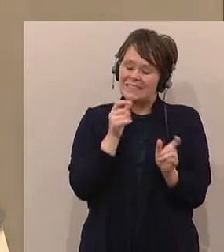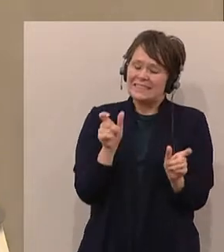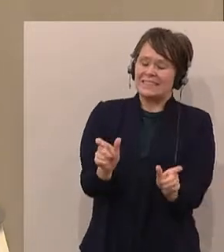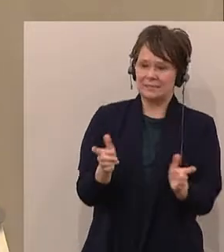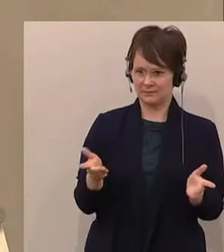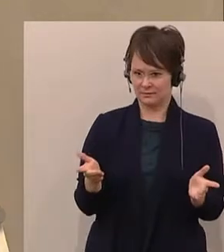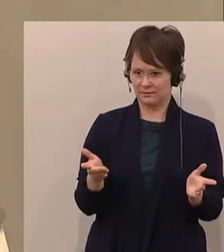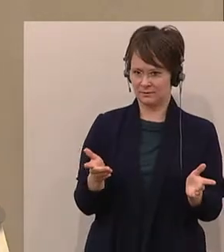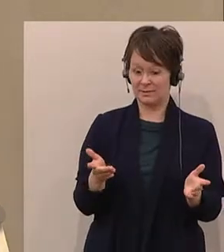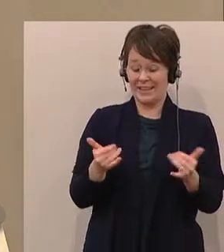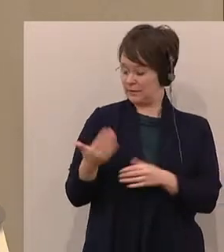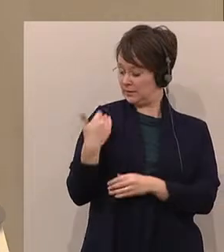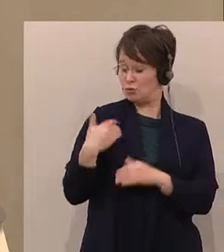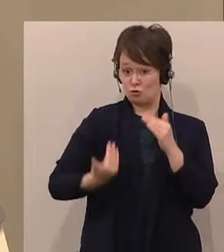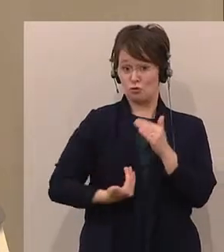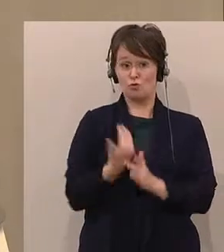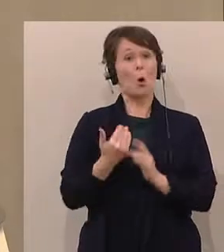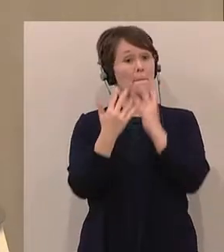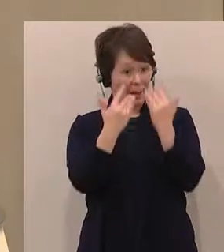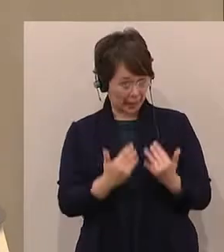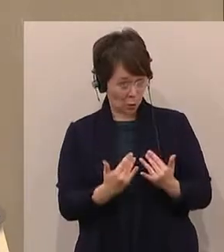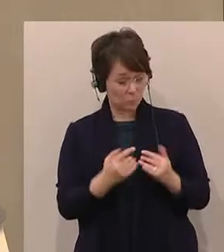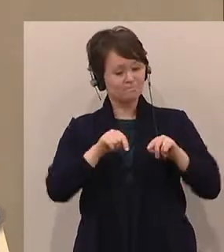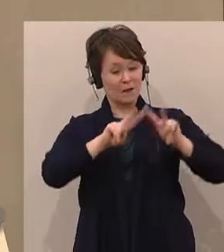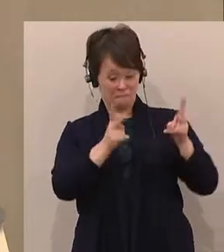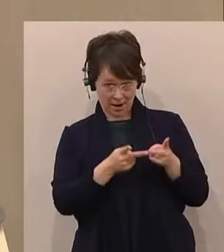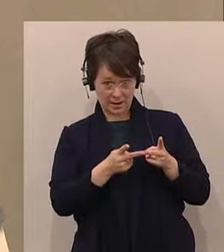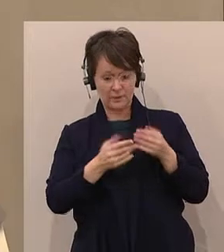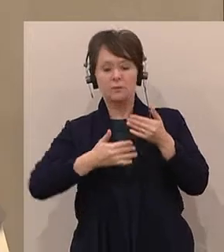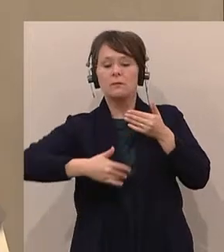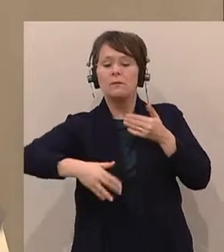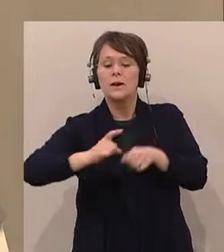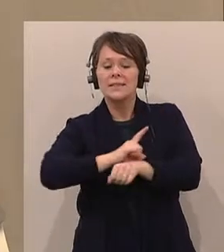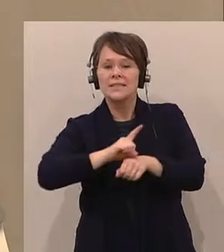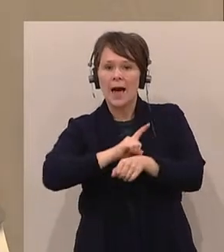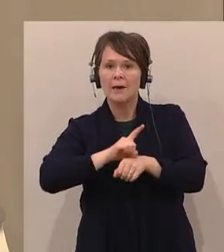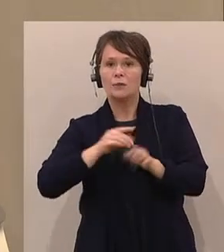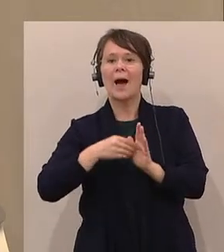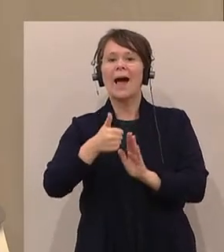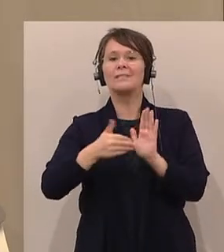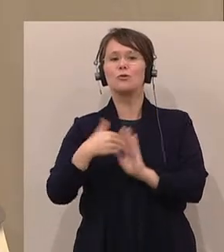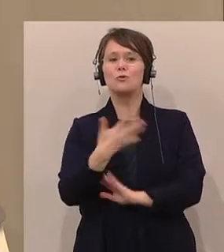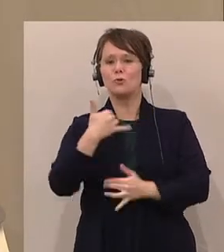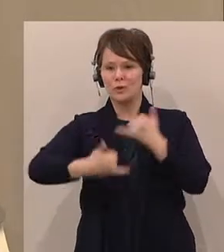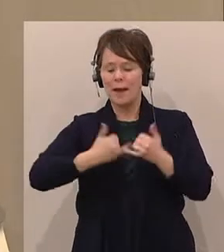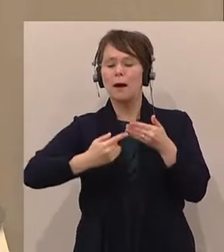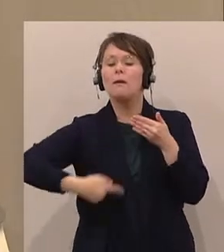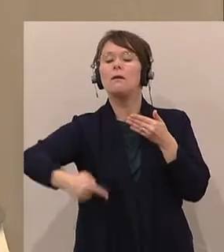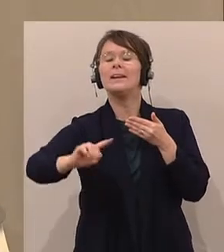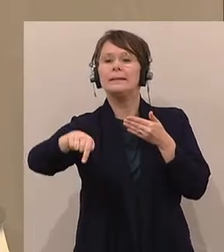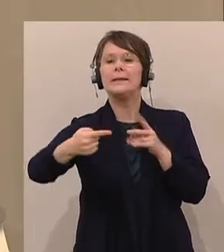Berechnungen noch ungefähr 1500 Jahre Zeit bis zur nächsten Zwischeneiszeit. Und hier kommt die